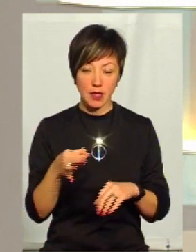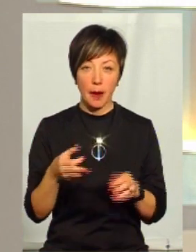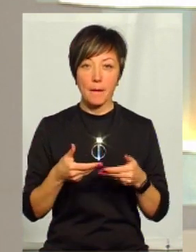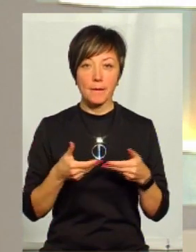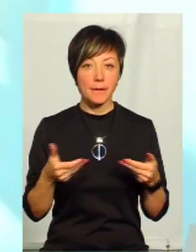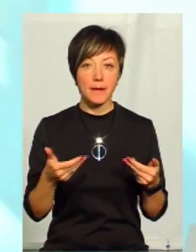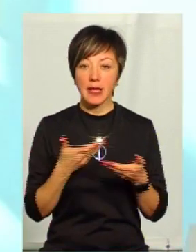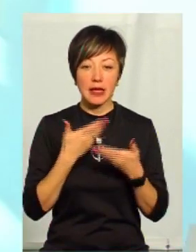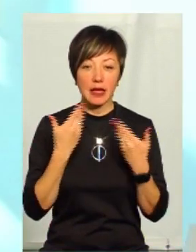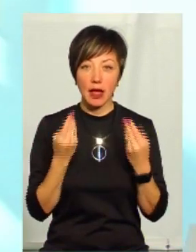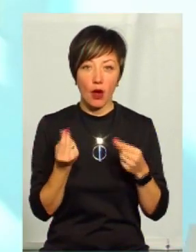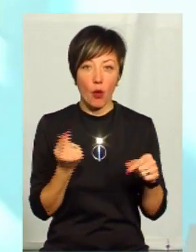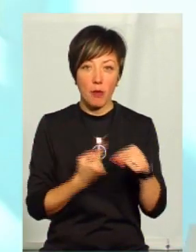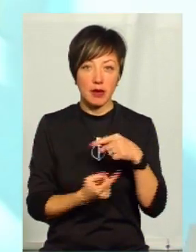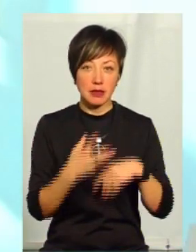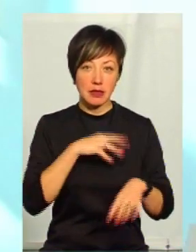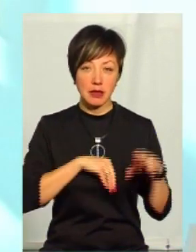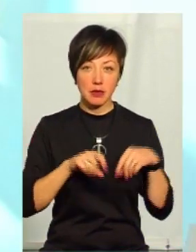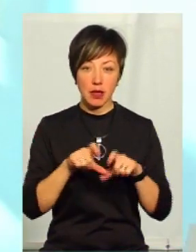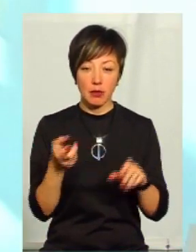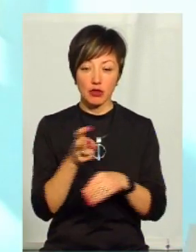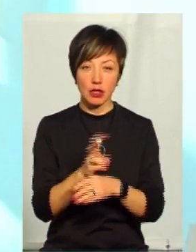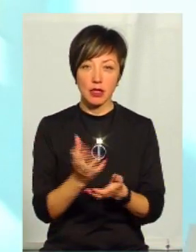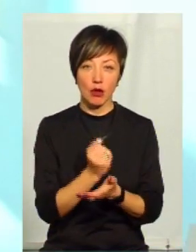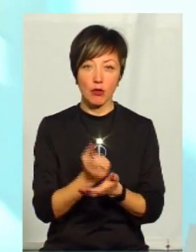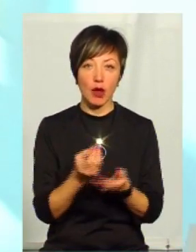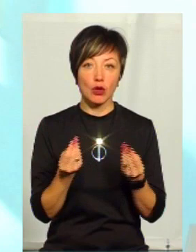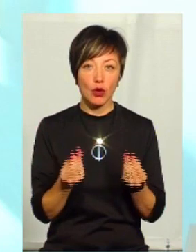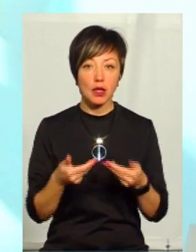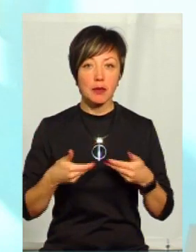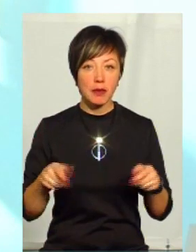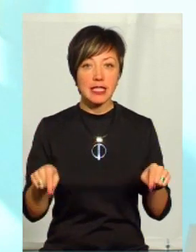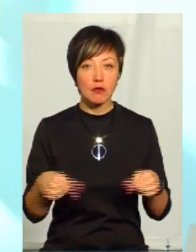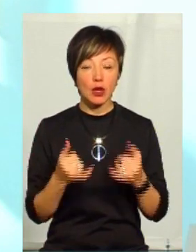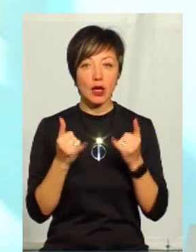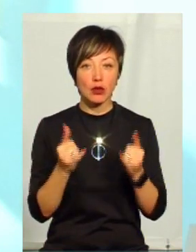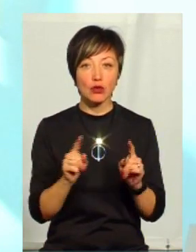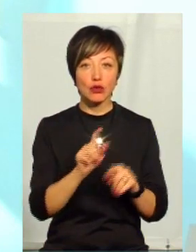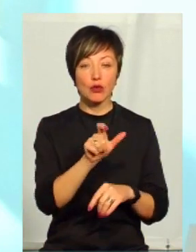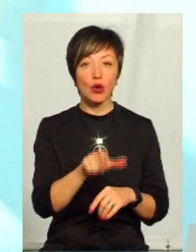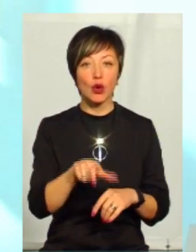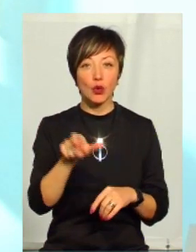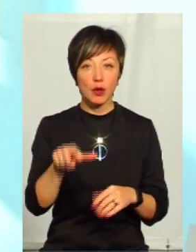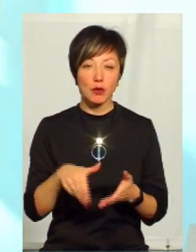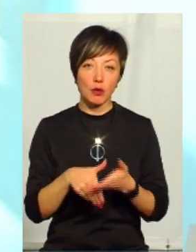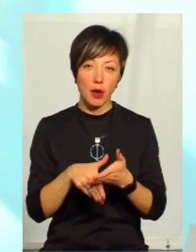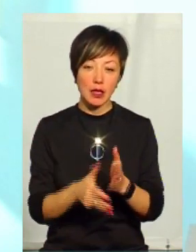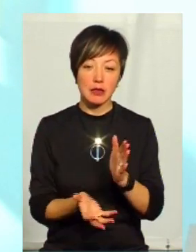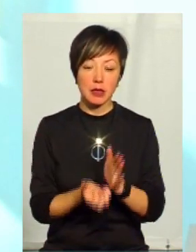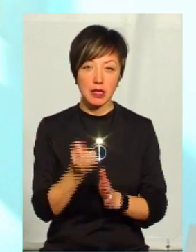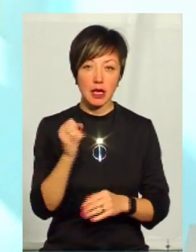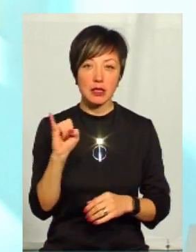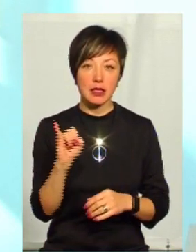ми не є якимось комерційним закладом, щоб ми прийшли туди заробляти гроші. Ми створені для того, щоб людям допомагати,